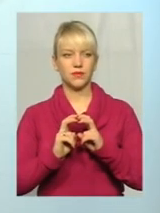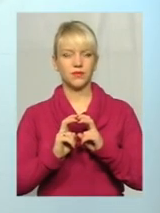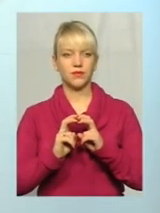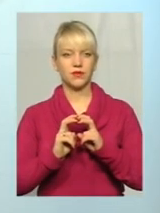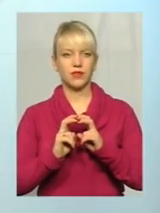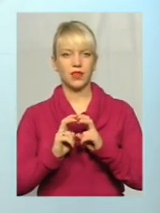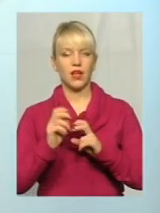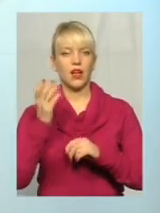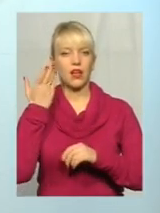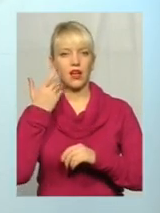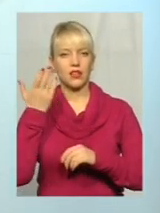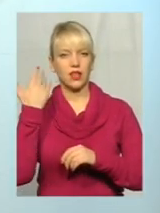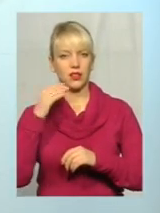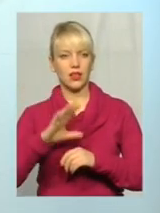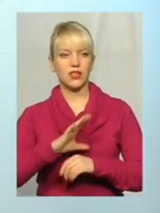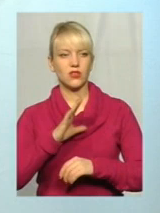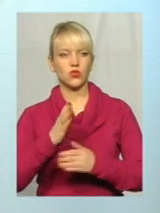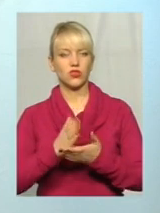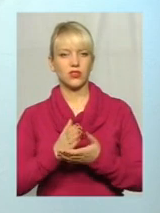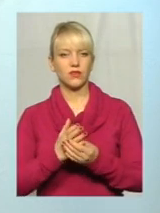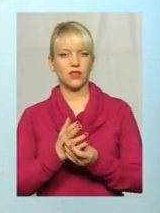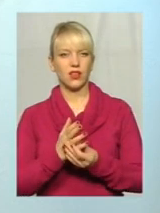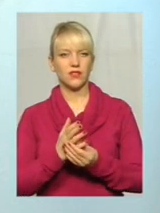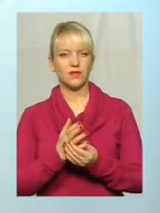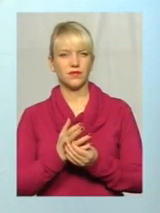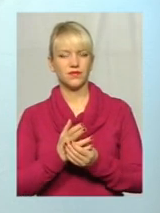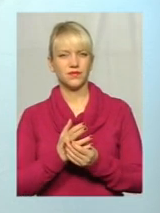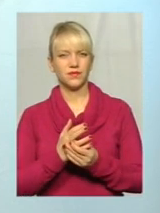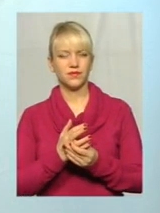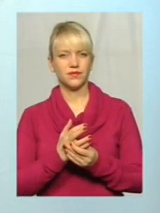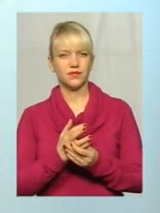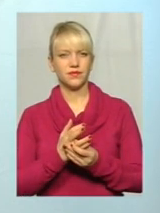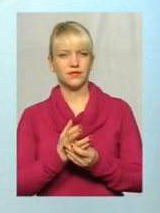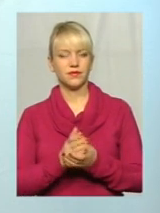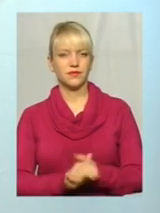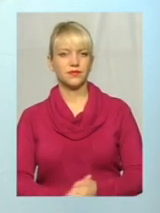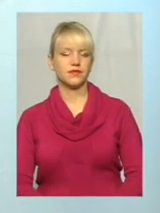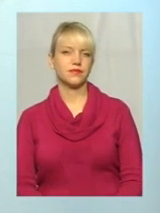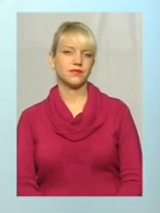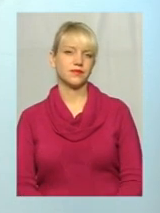существували концевіки на дверях, проникновення, машинне поміщення.